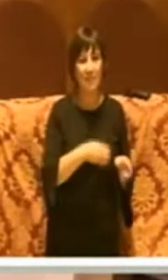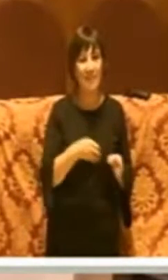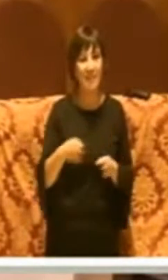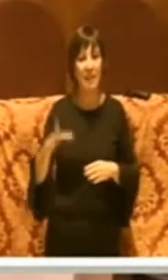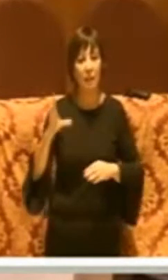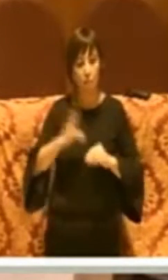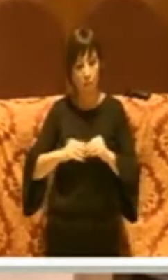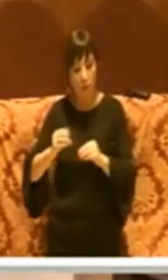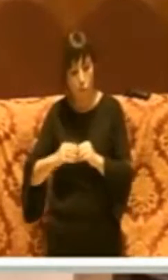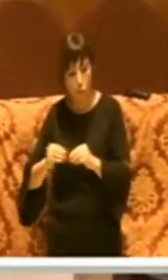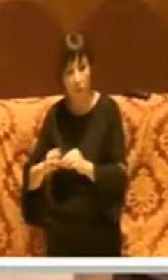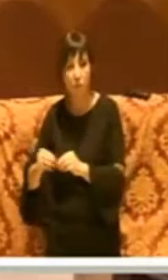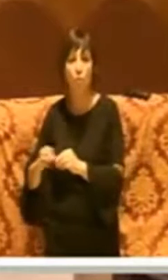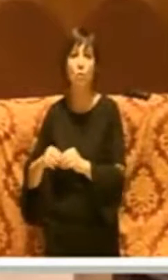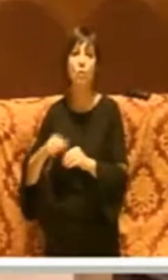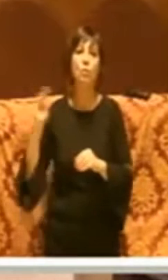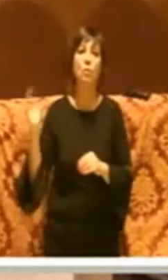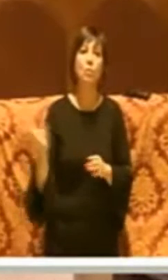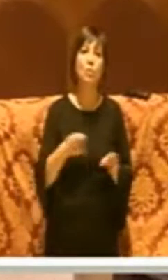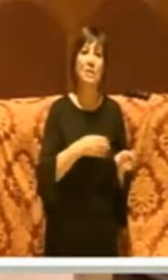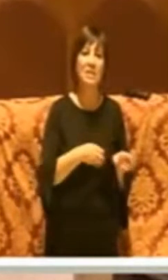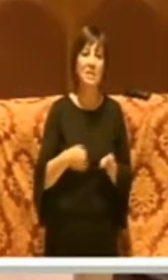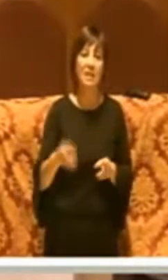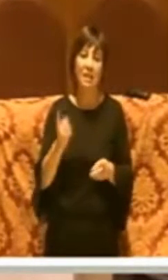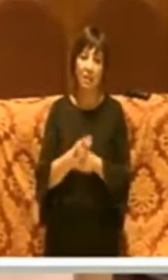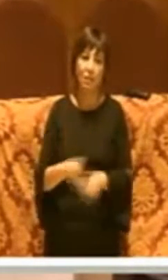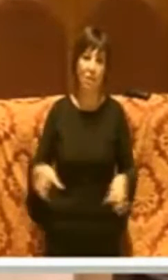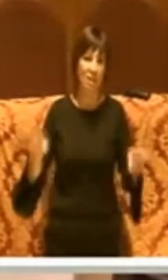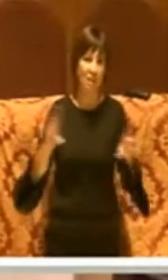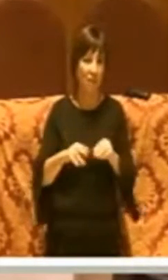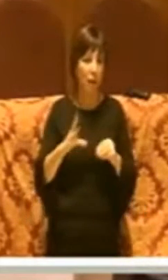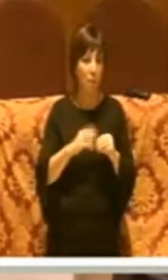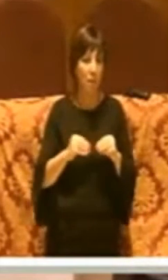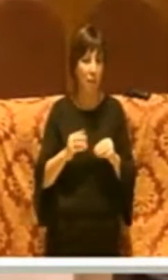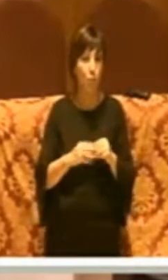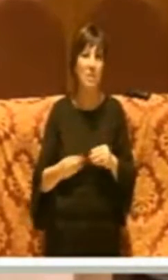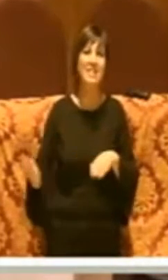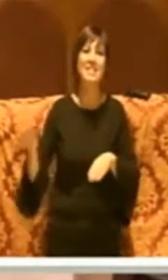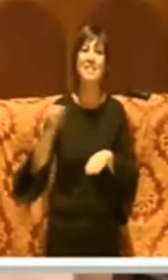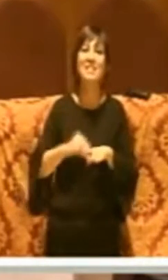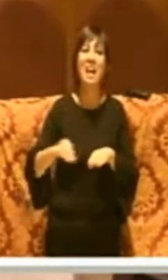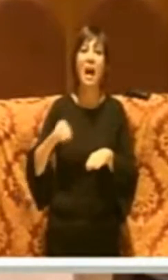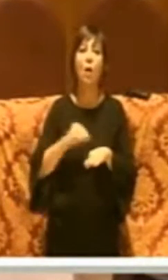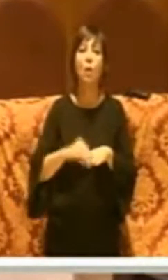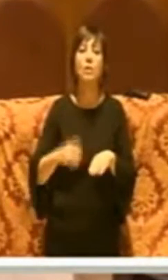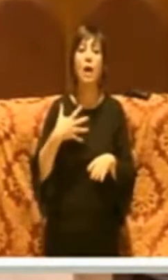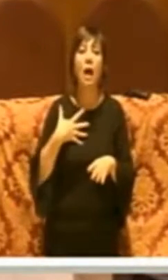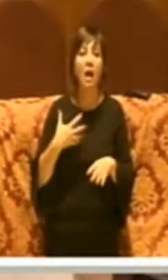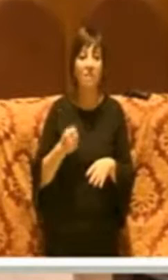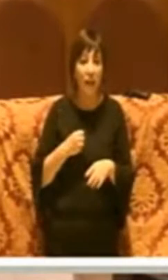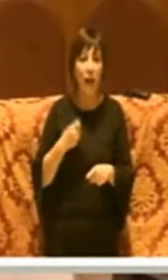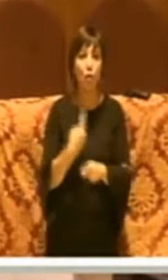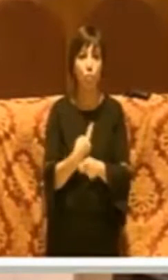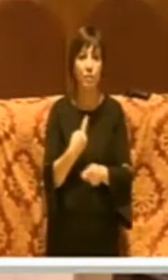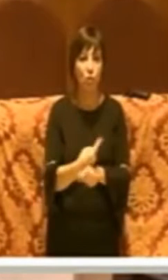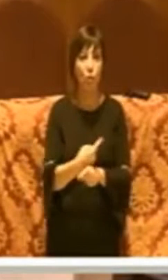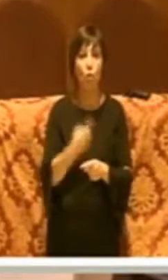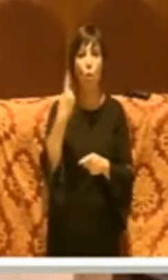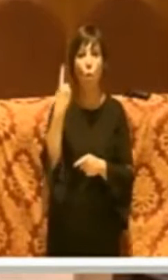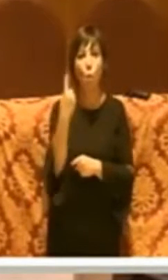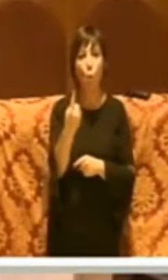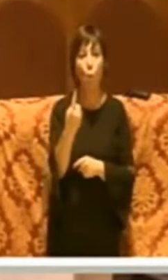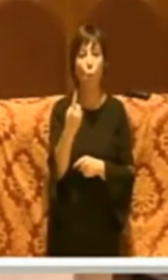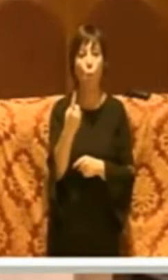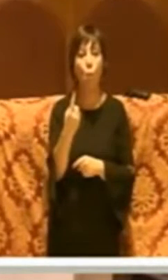manutenzione, tutte le strade che verranno rifatte in manutenzione straordinaria, che avranno bisogno di una,